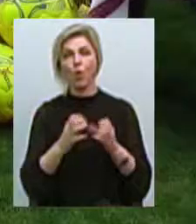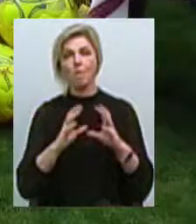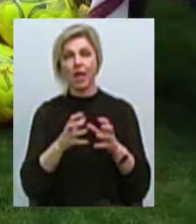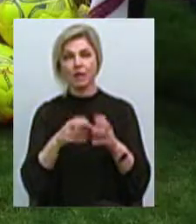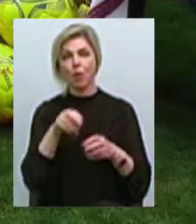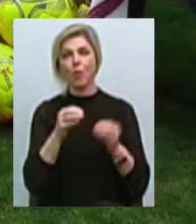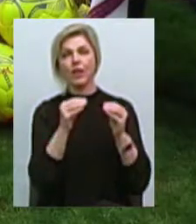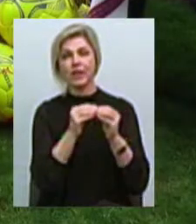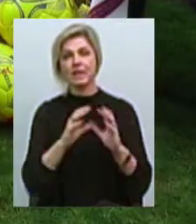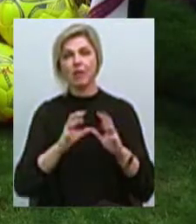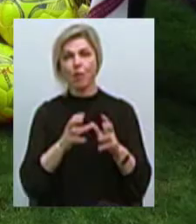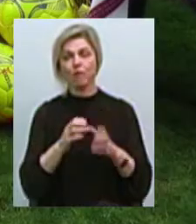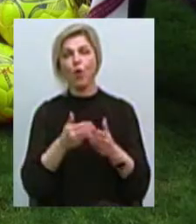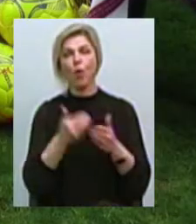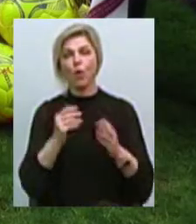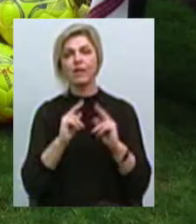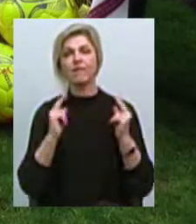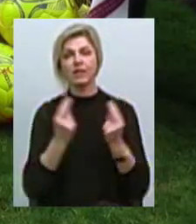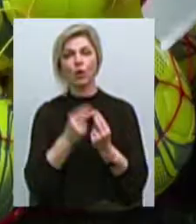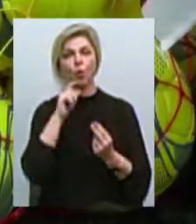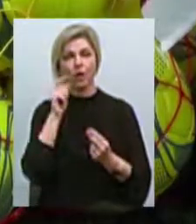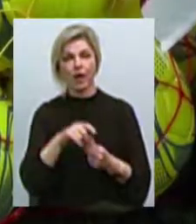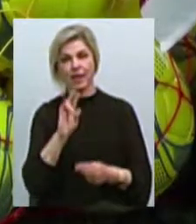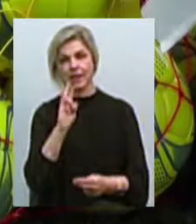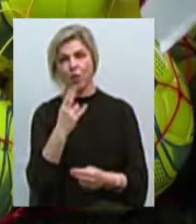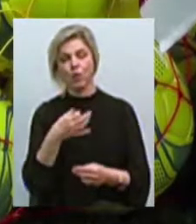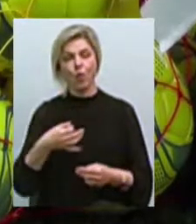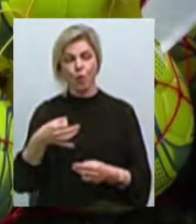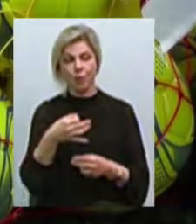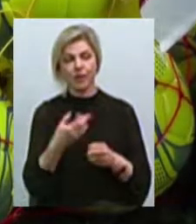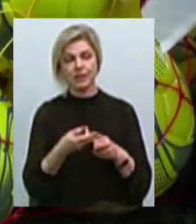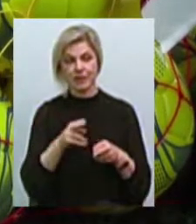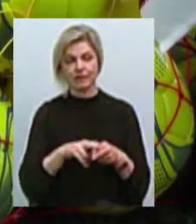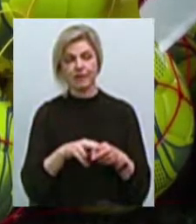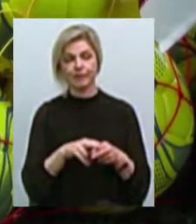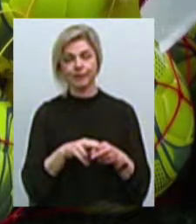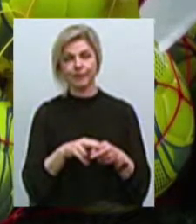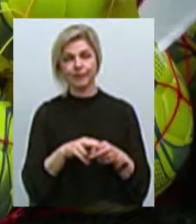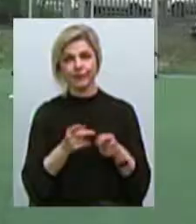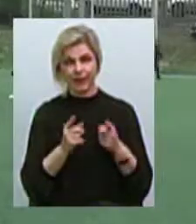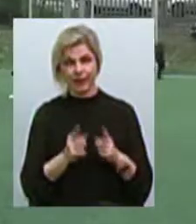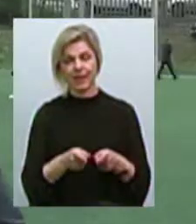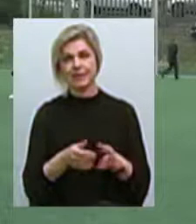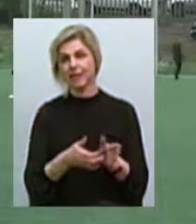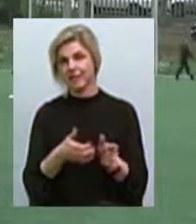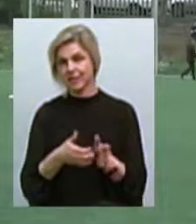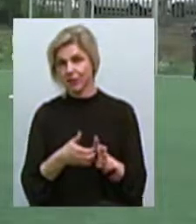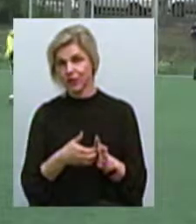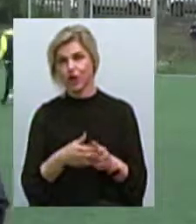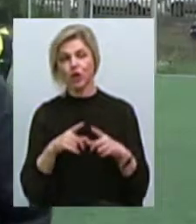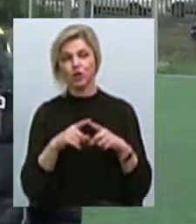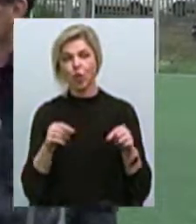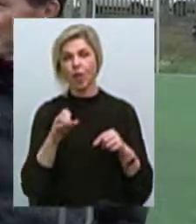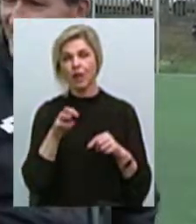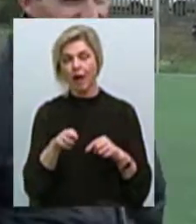м'ячів від Федерації футболу України, Федерації футболу Миколаївської області. Їх дійсно не вистачає школам,